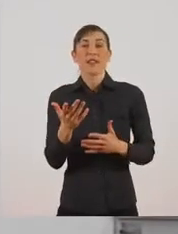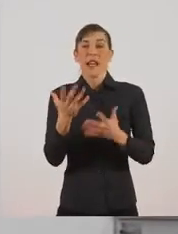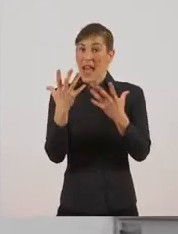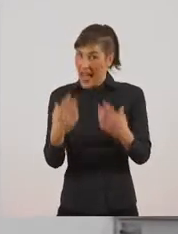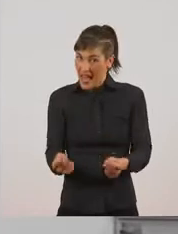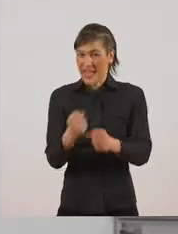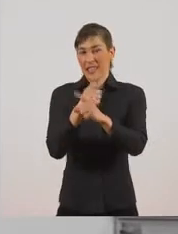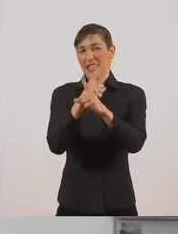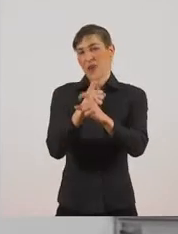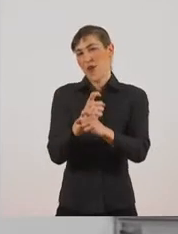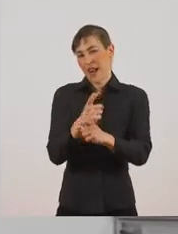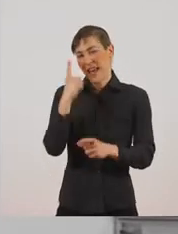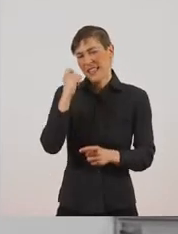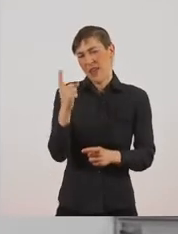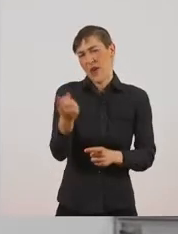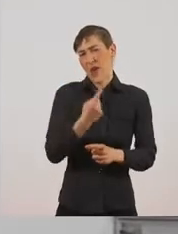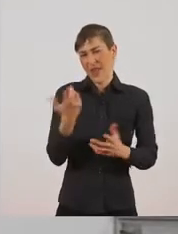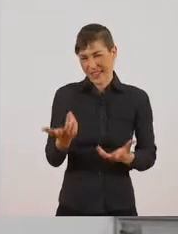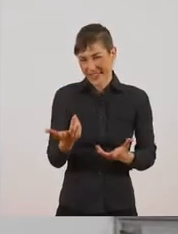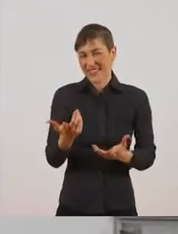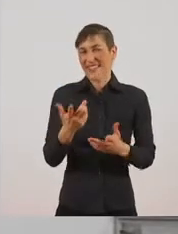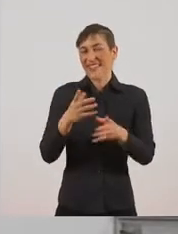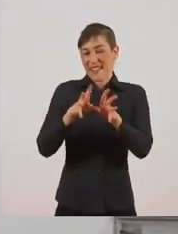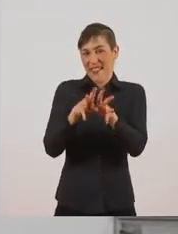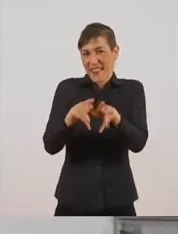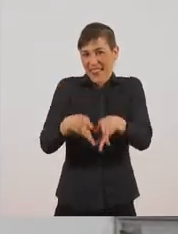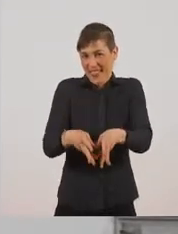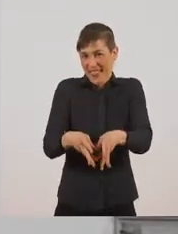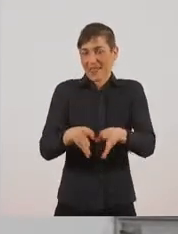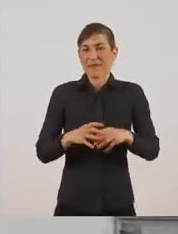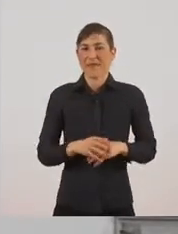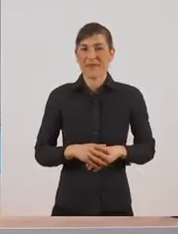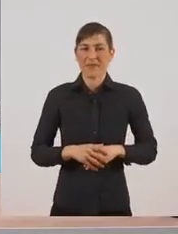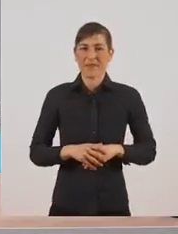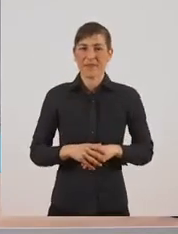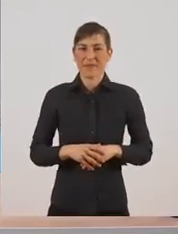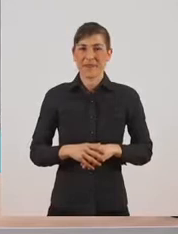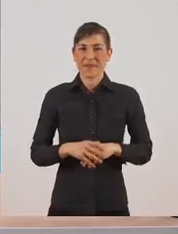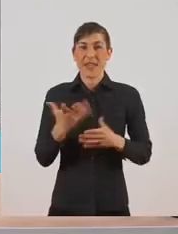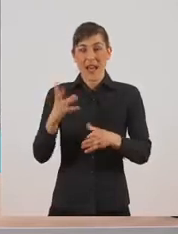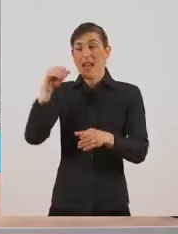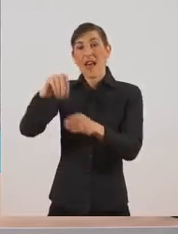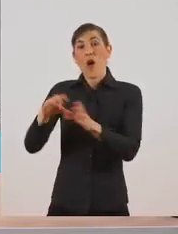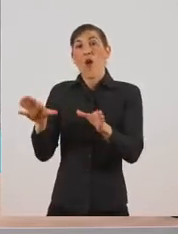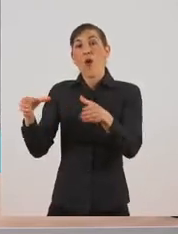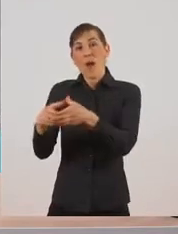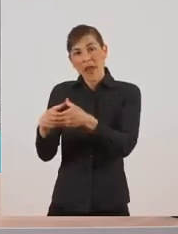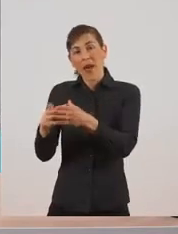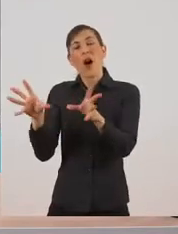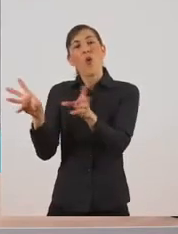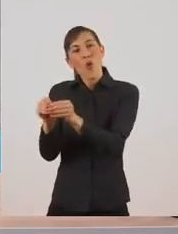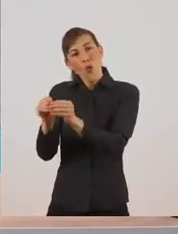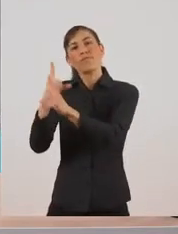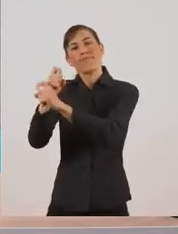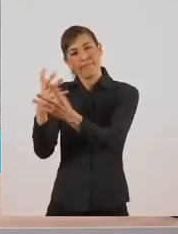κόκαλα, έχει σπονδυλική στήλη και ανήκει στα σπονδυλωτά. Ο